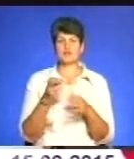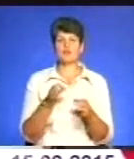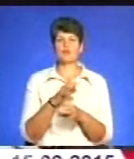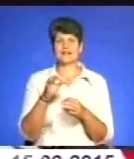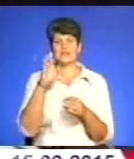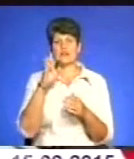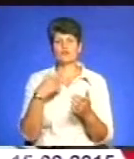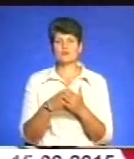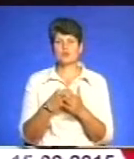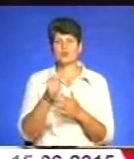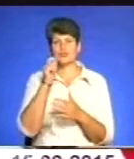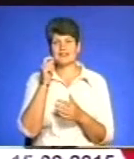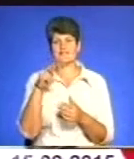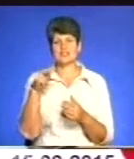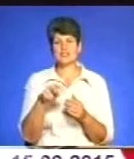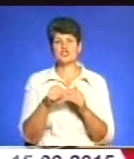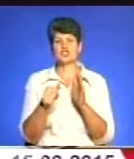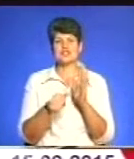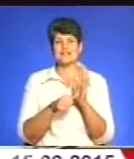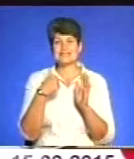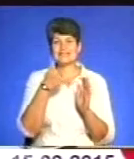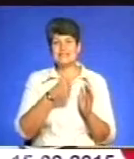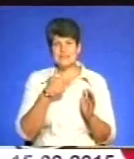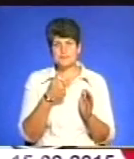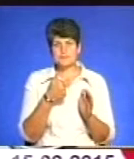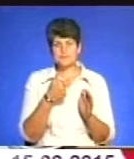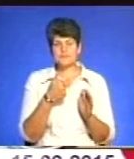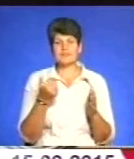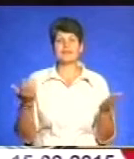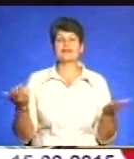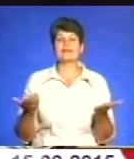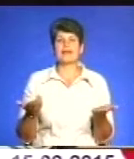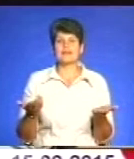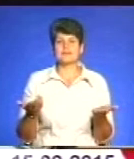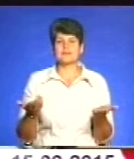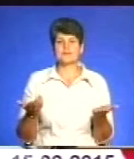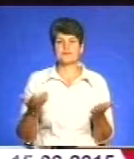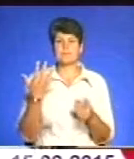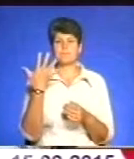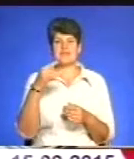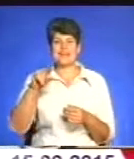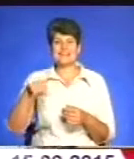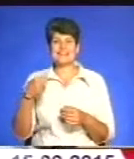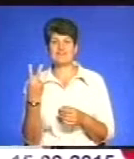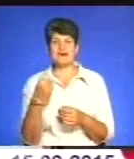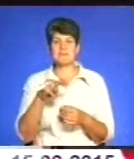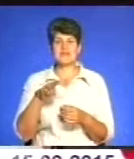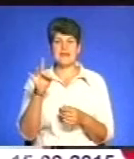бюджету України на 2016 рік, де 5,2 мільярда